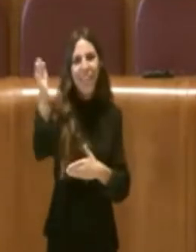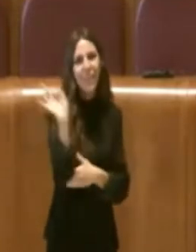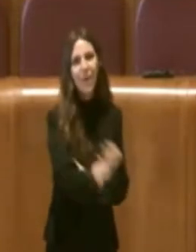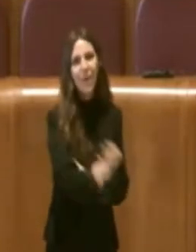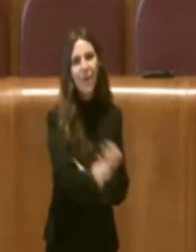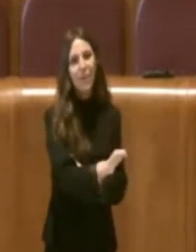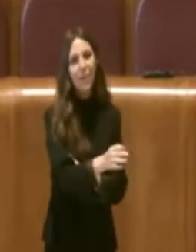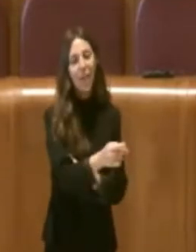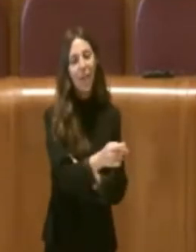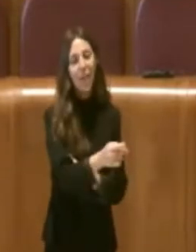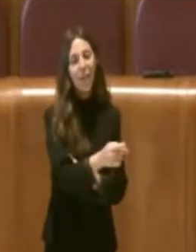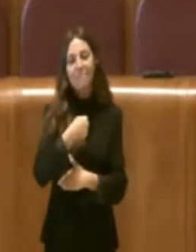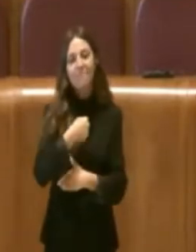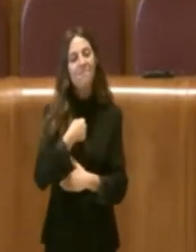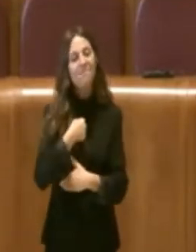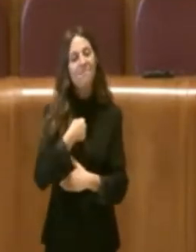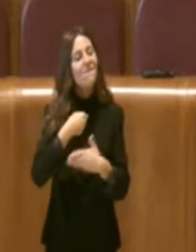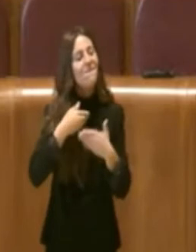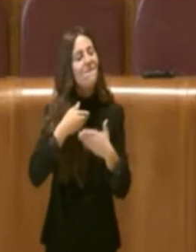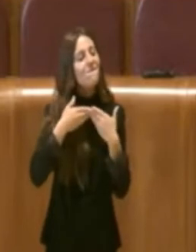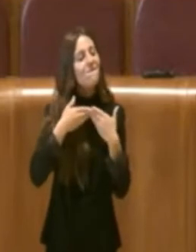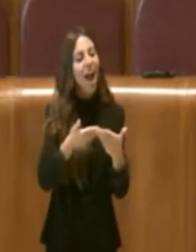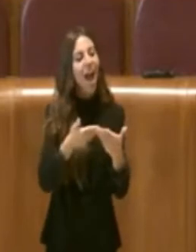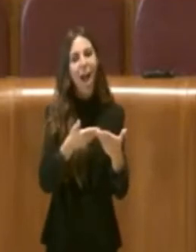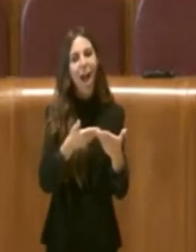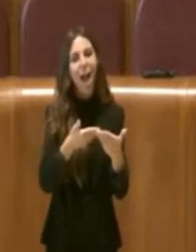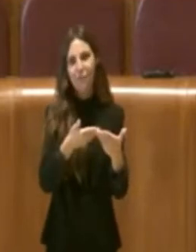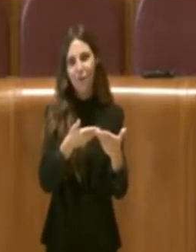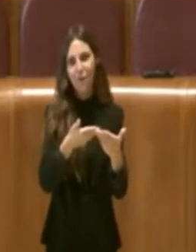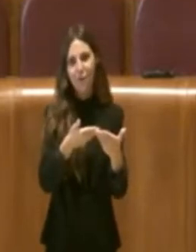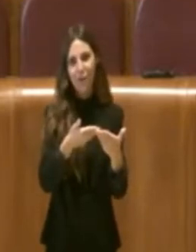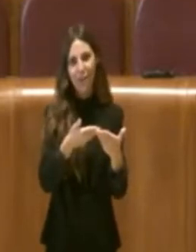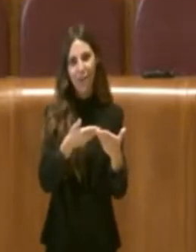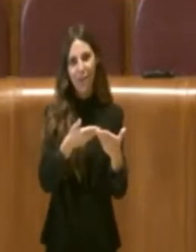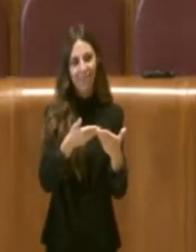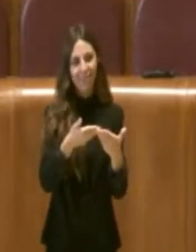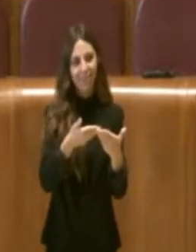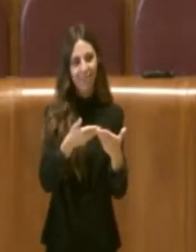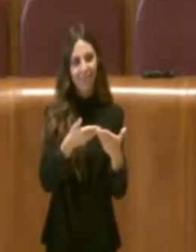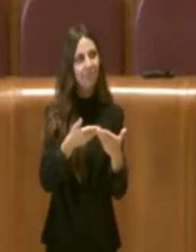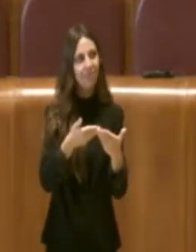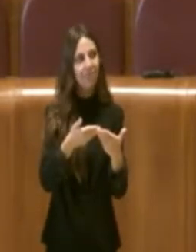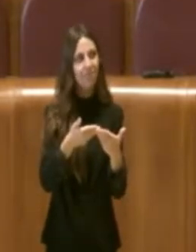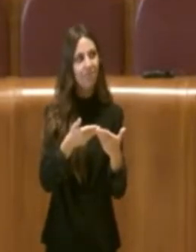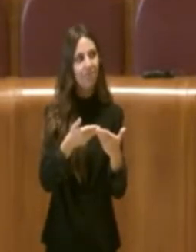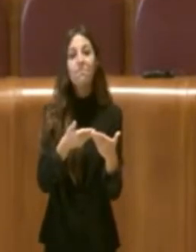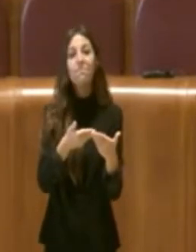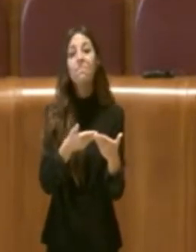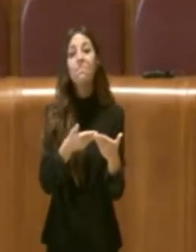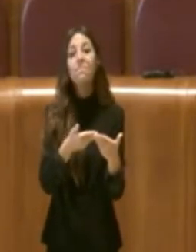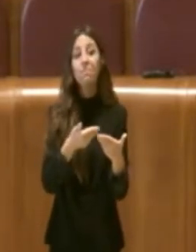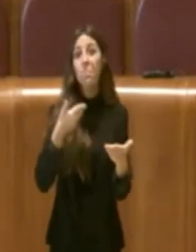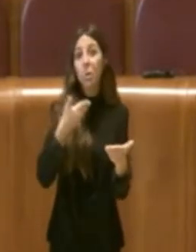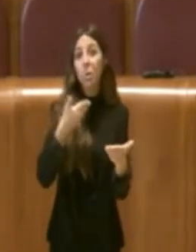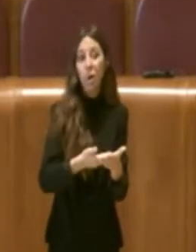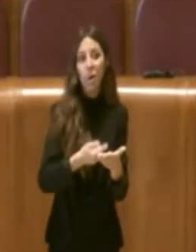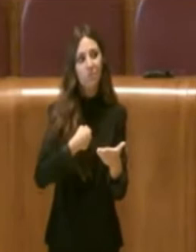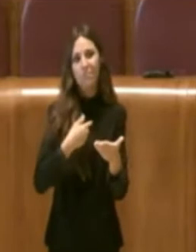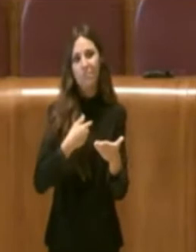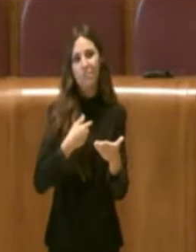sono pienamente favorevole a questa risoluzione, a questa emozione perché